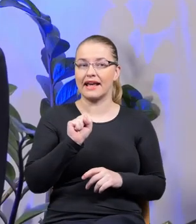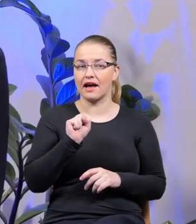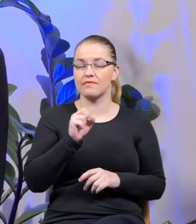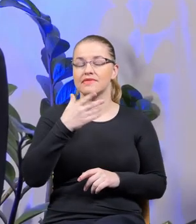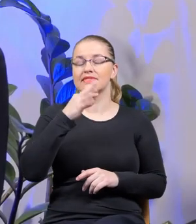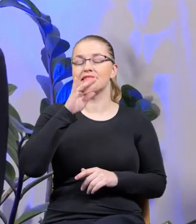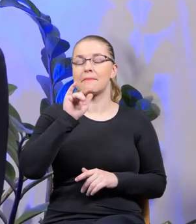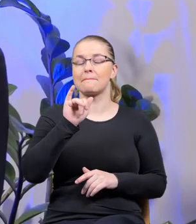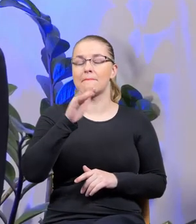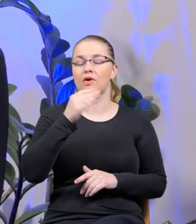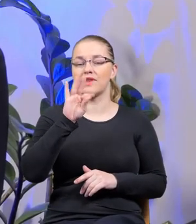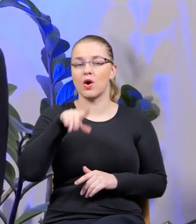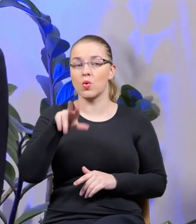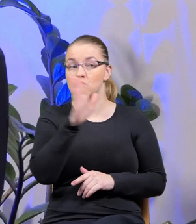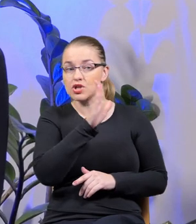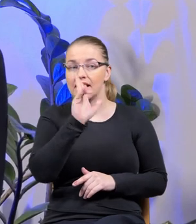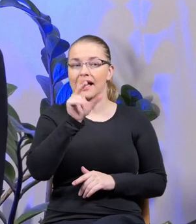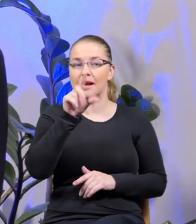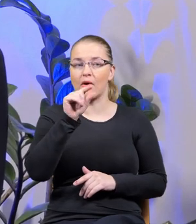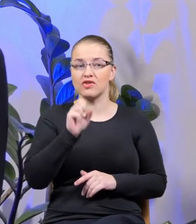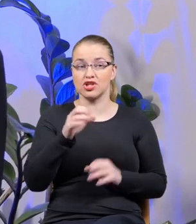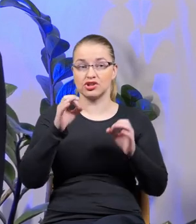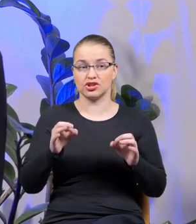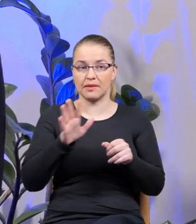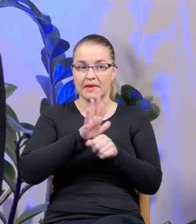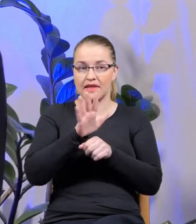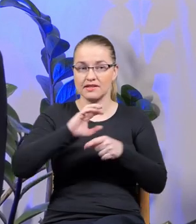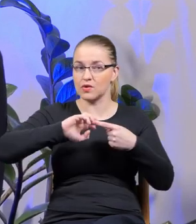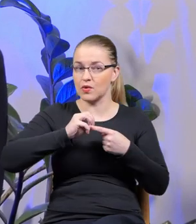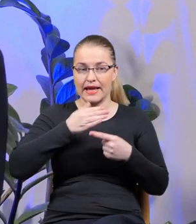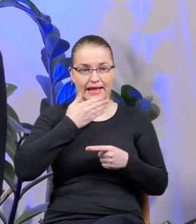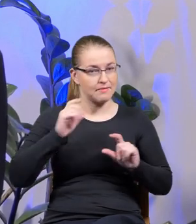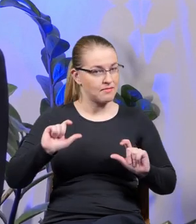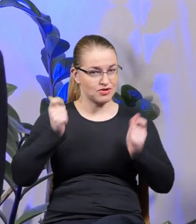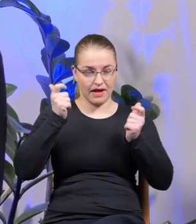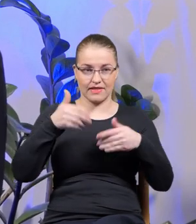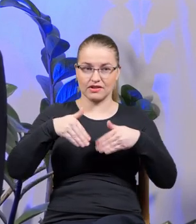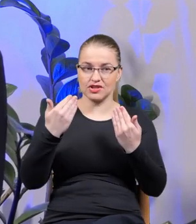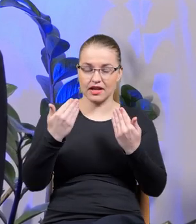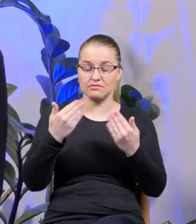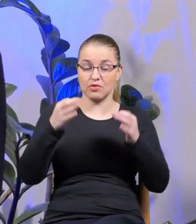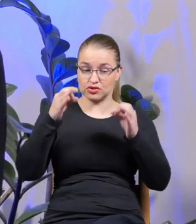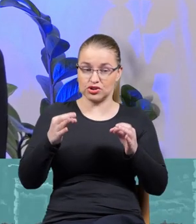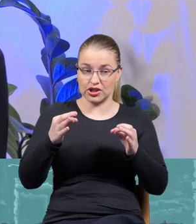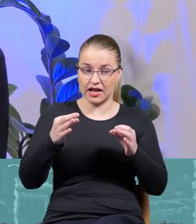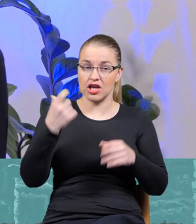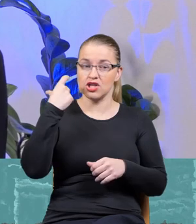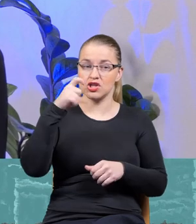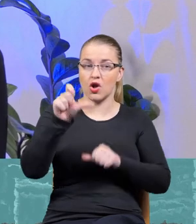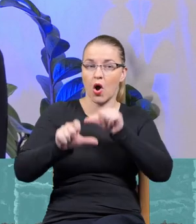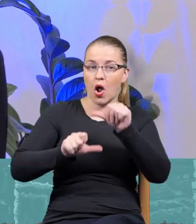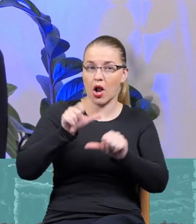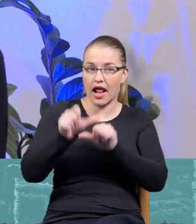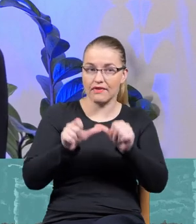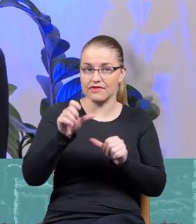Dzisiejszy dzień, 15 grudnia, to nie jest dzień przypadkowy, ponieważ dzisiaj przypada setna rocznica urodzin Tymoteusza